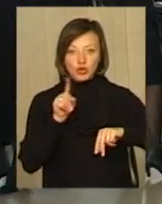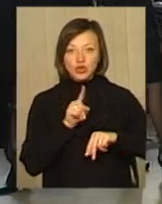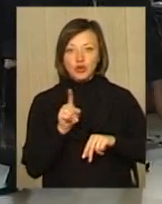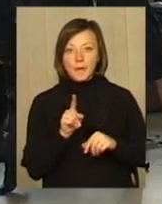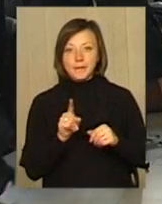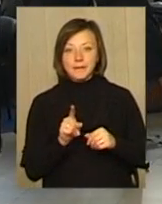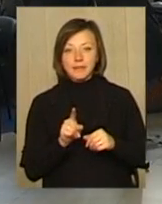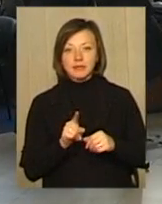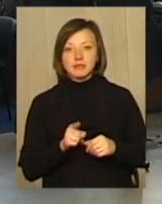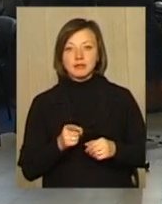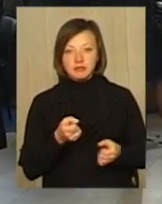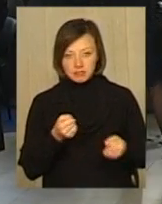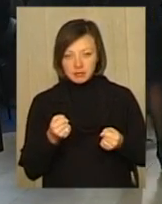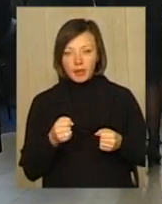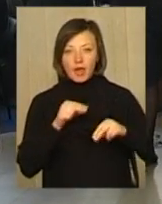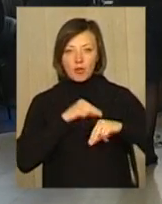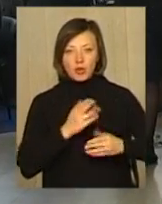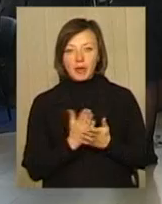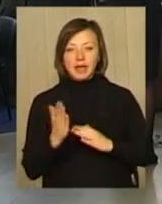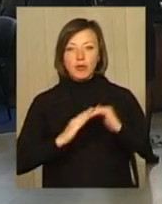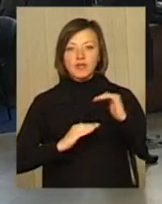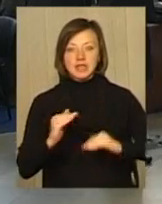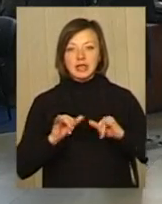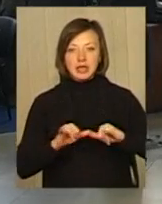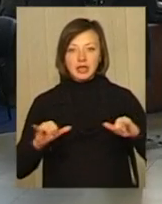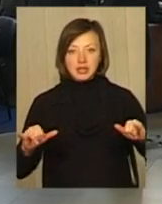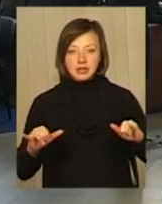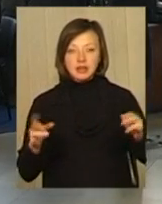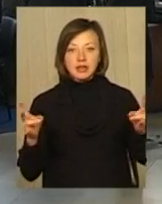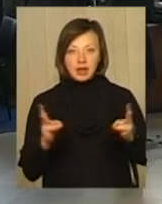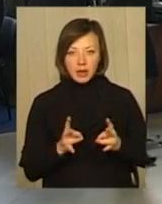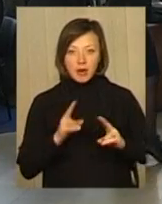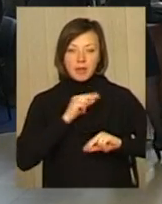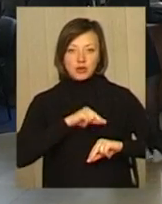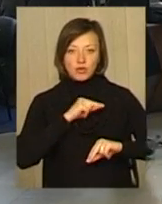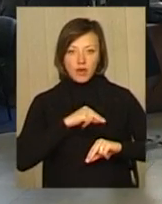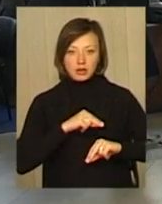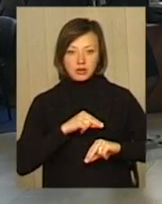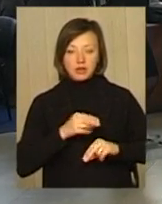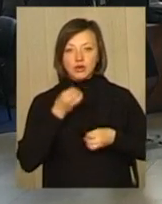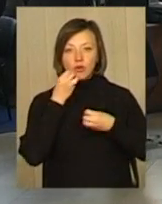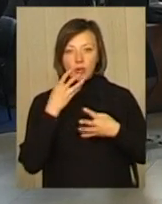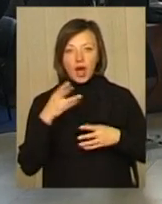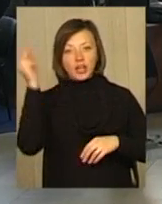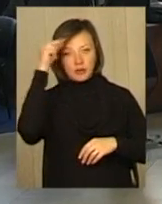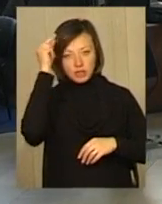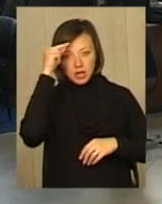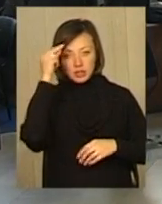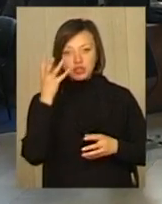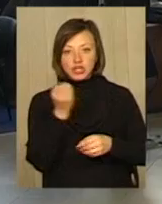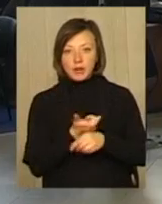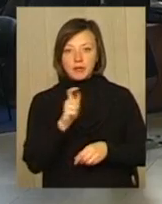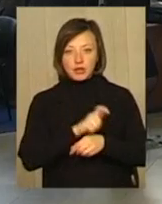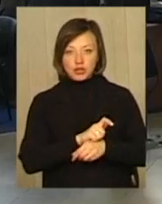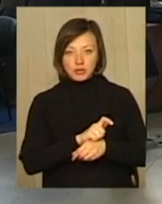щоб укріпитись на роботі і мати якийсь професійний ріст, безумовно, треба працювати добре, а навчатися при цьому ще